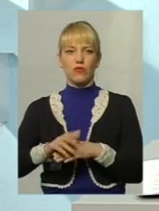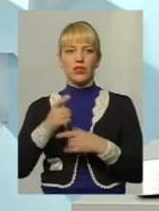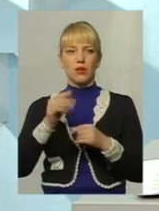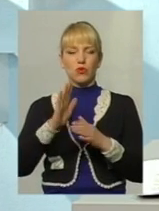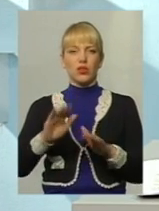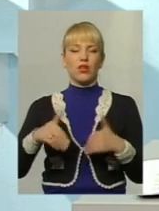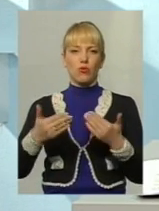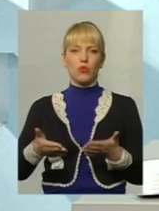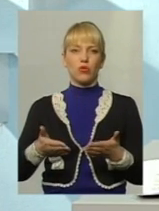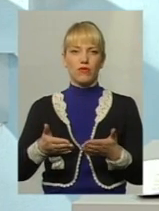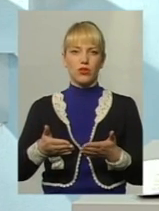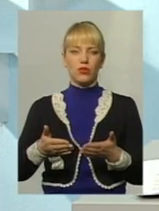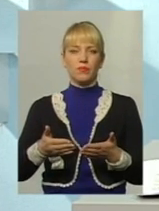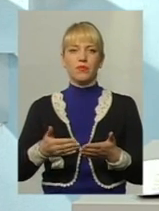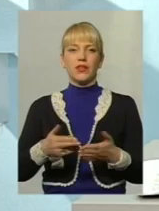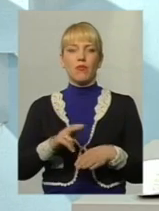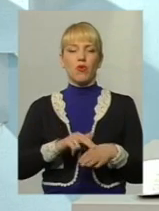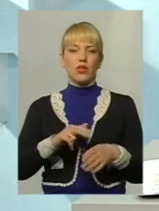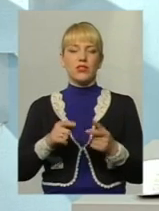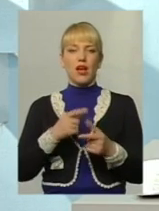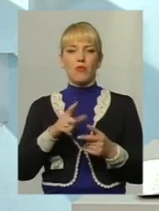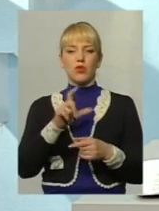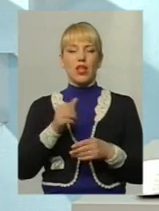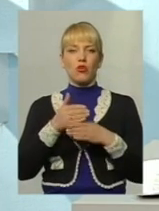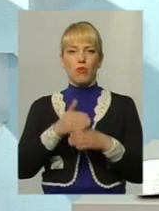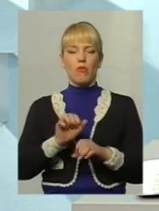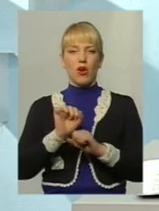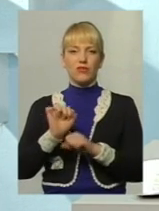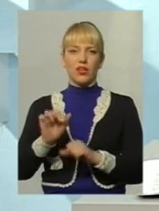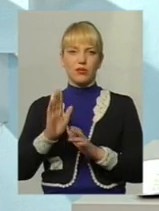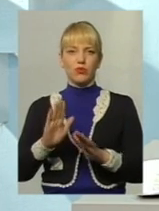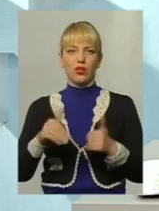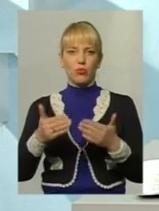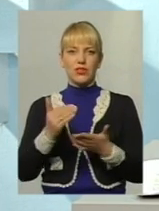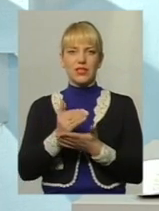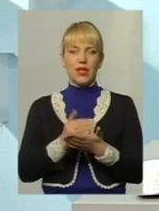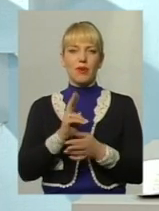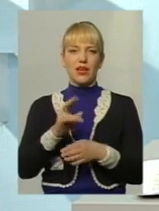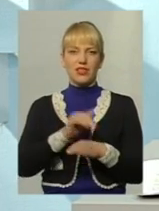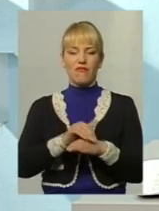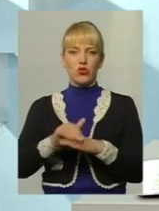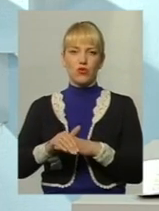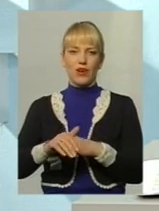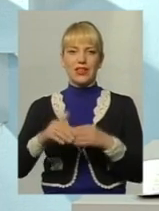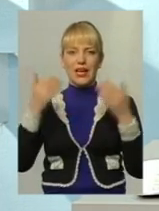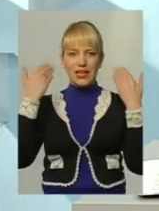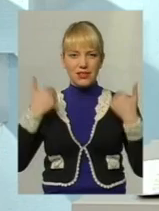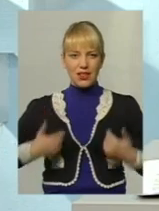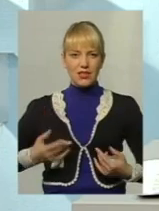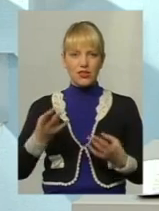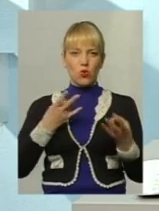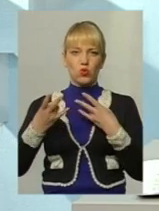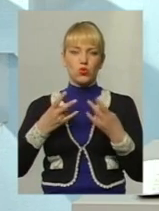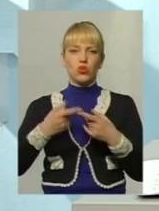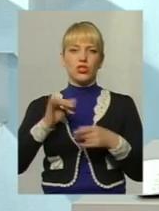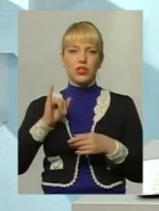буде рекомендовано в поліції або за допомогою адвоката, рекомендовано система, як зафіксувати тілесні ушкодження і